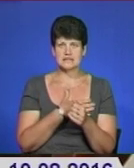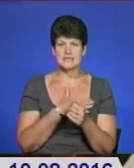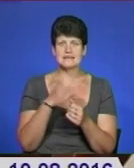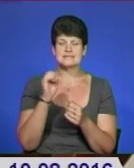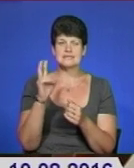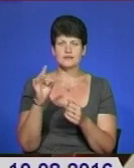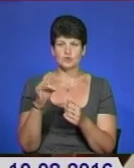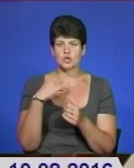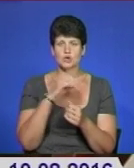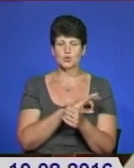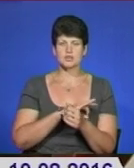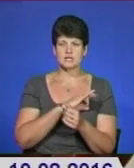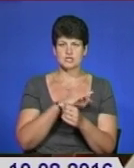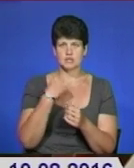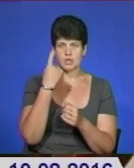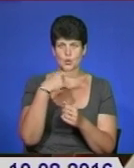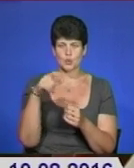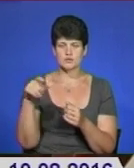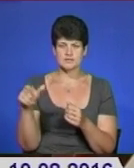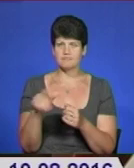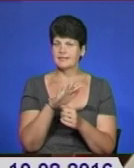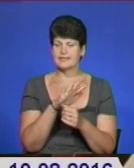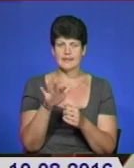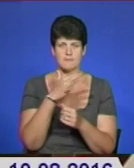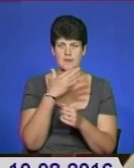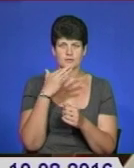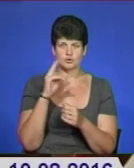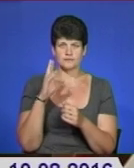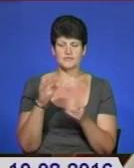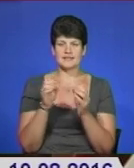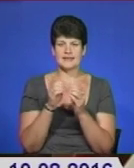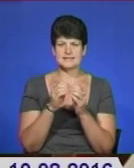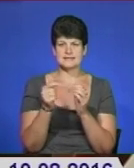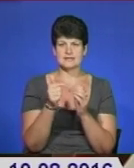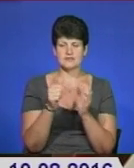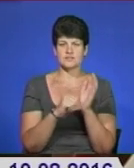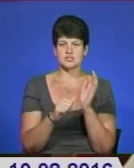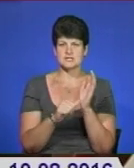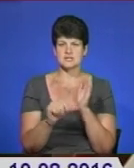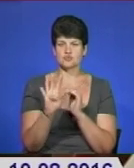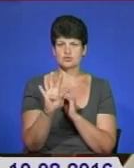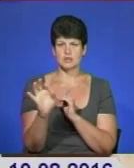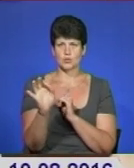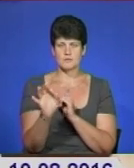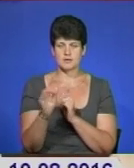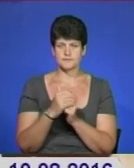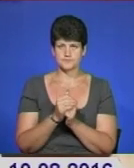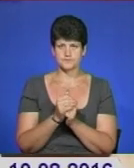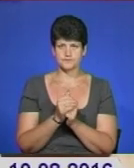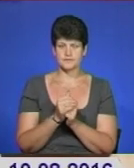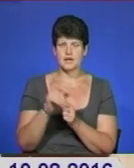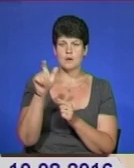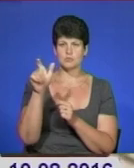юридичних осіб, які знаходяться не в багатоквартирних будинках. Це 10 гривень 64 копійки. Абонент